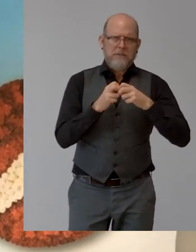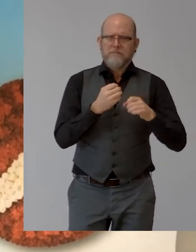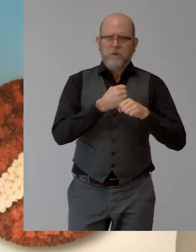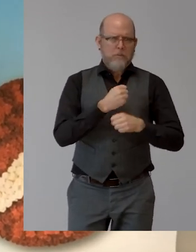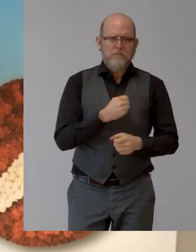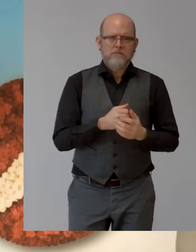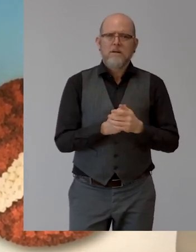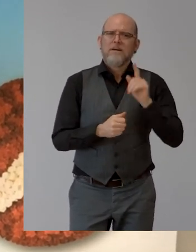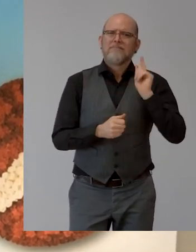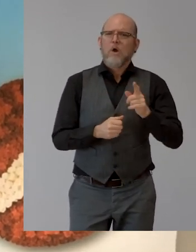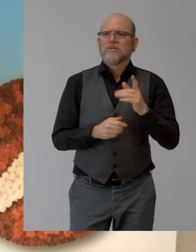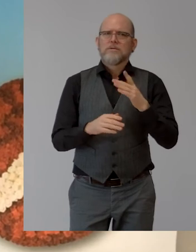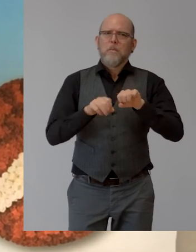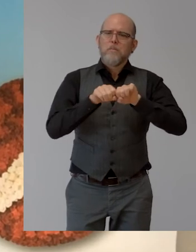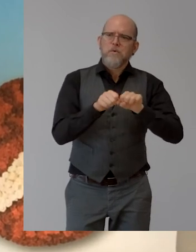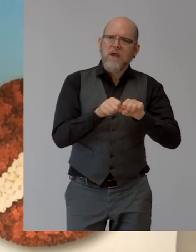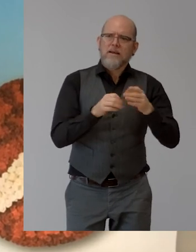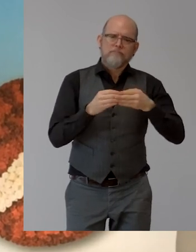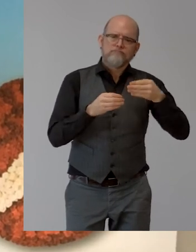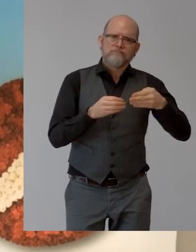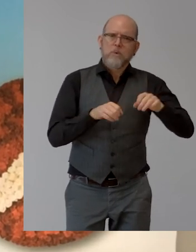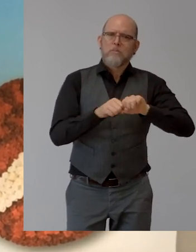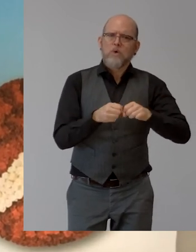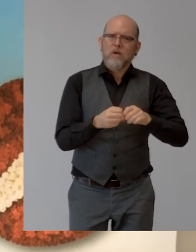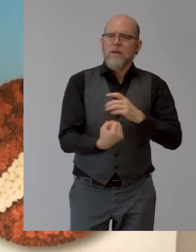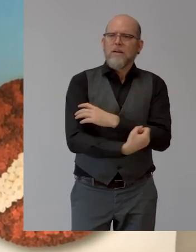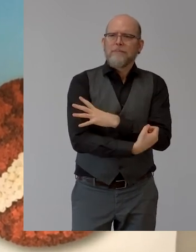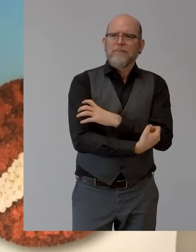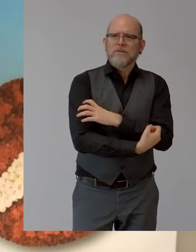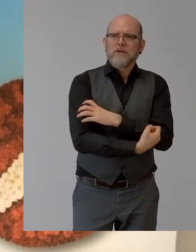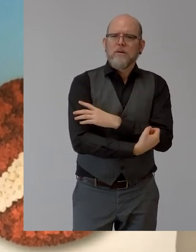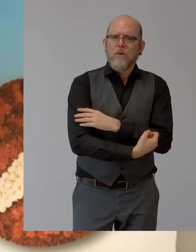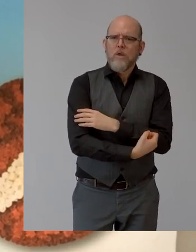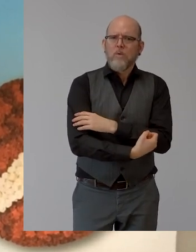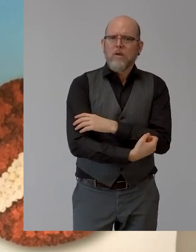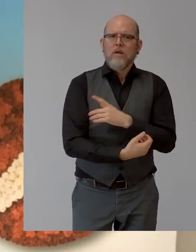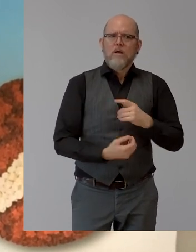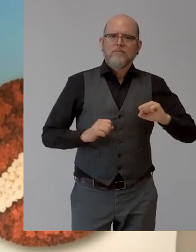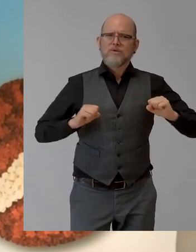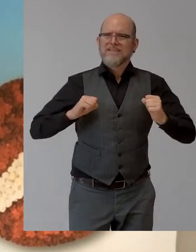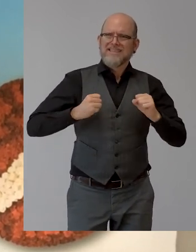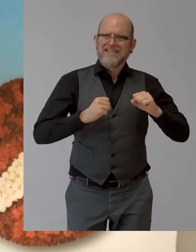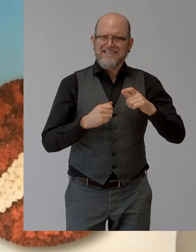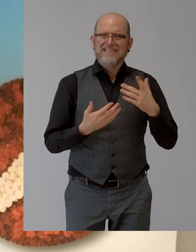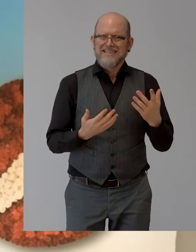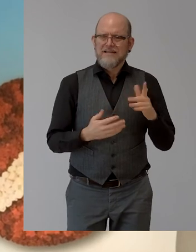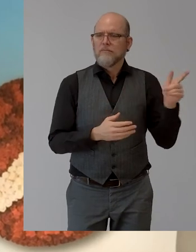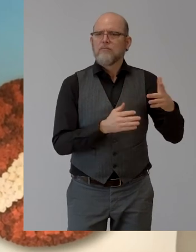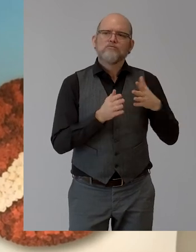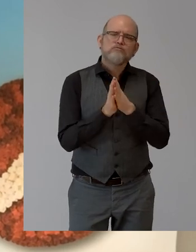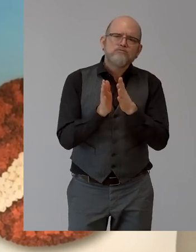can relax. She emphasizes how important it was for her that our focus is only,